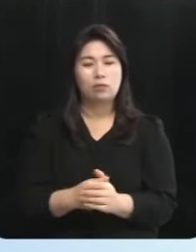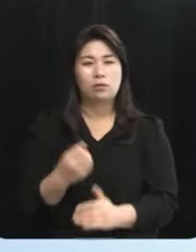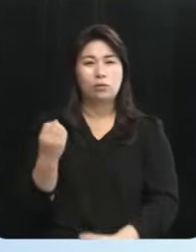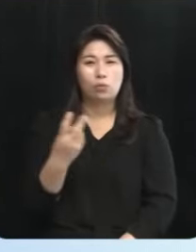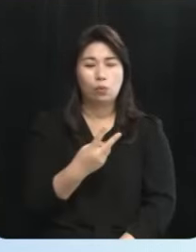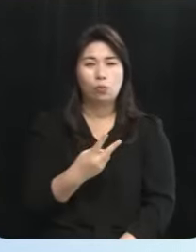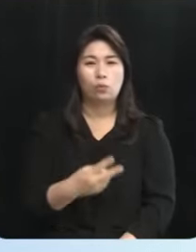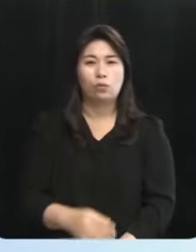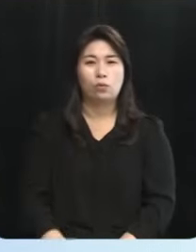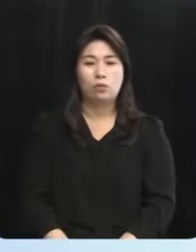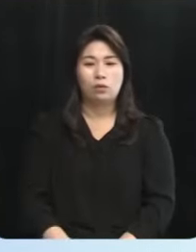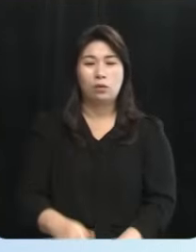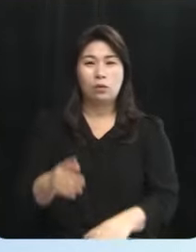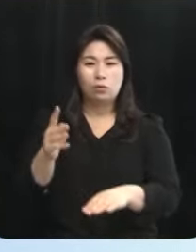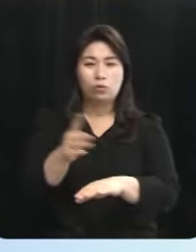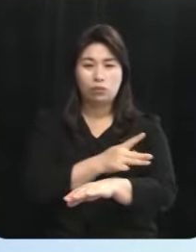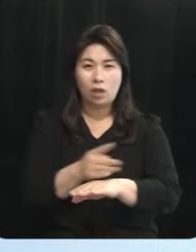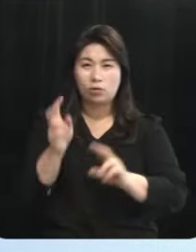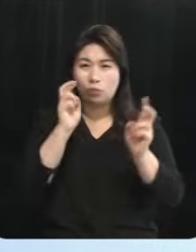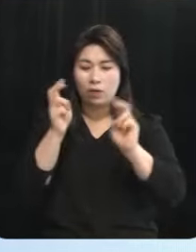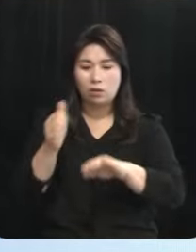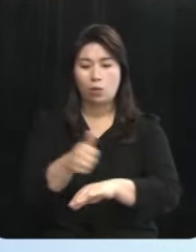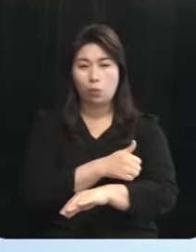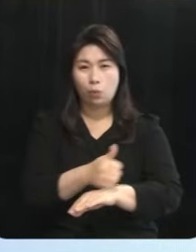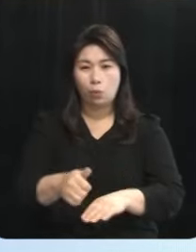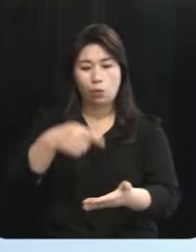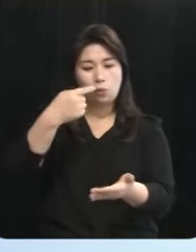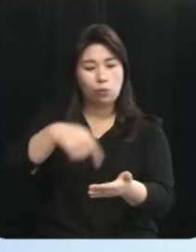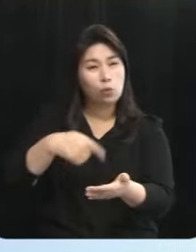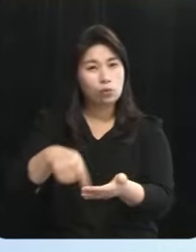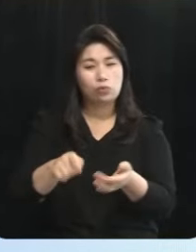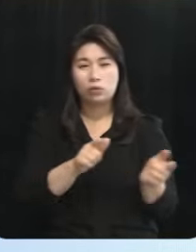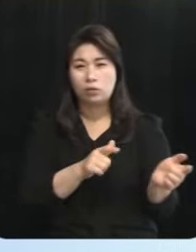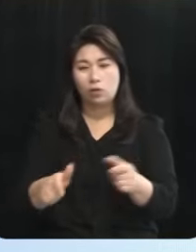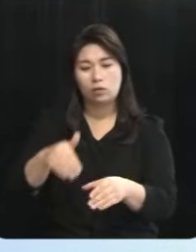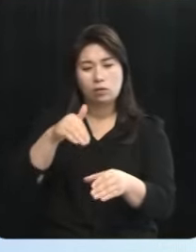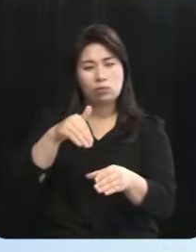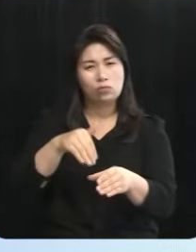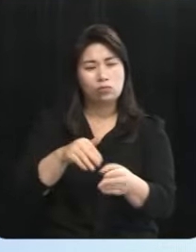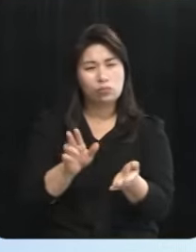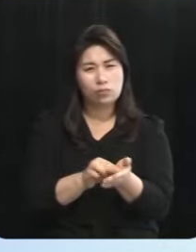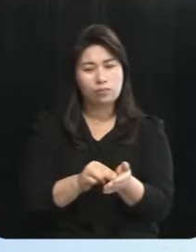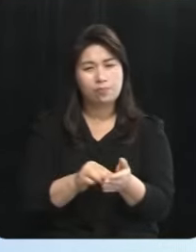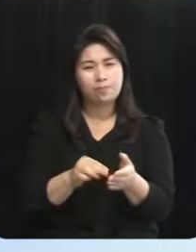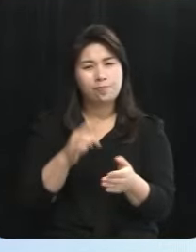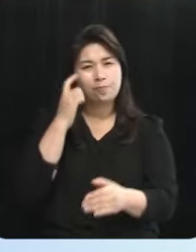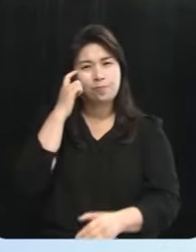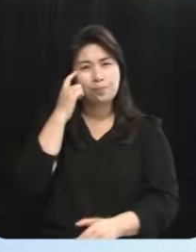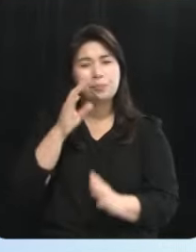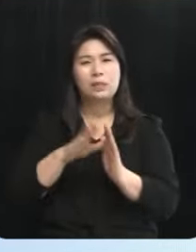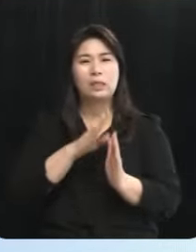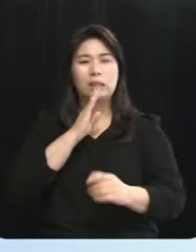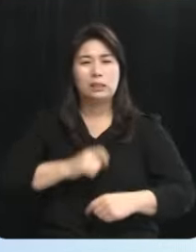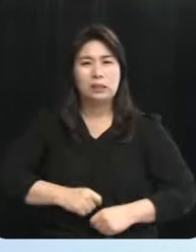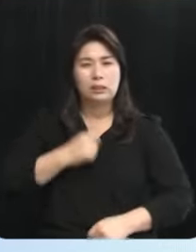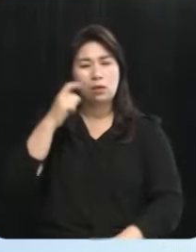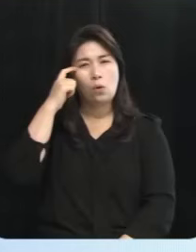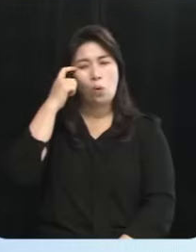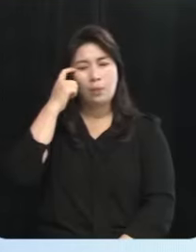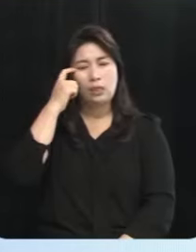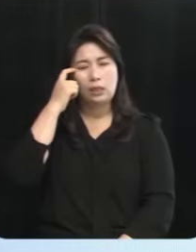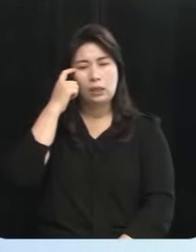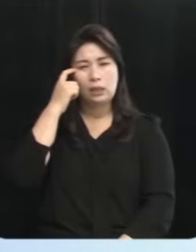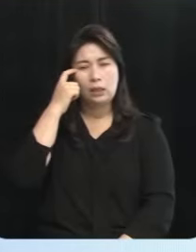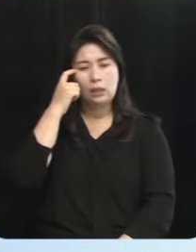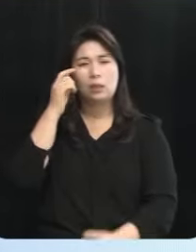출퇴근 교육 이런 문제들을 고려할 때 한번 진지하게 고민해야 되는 시간이